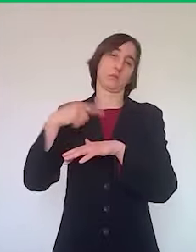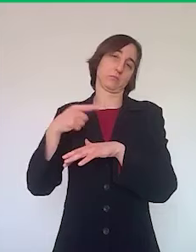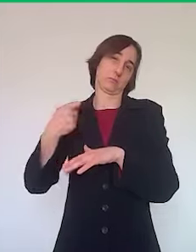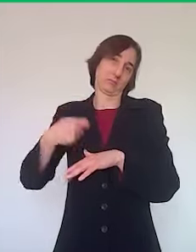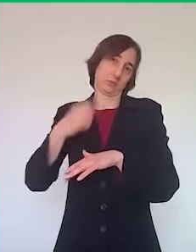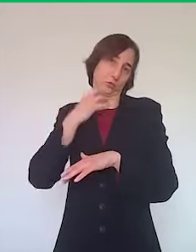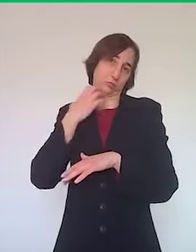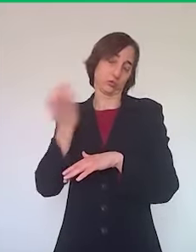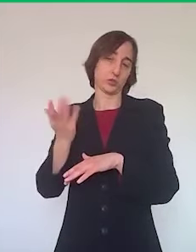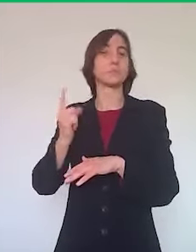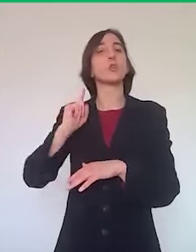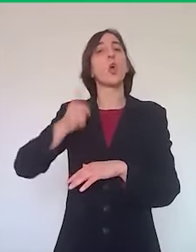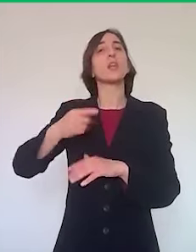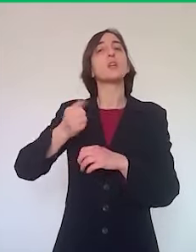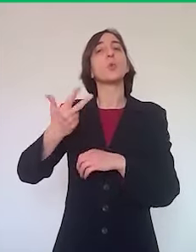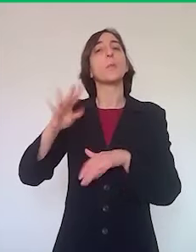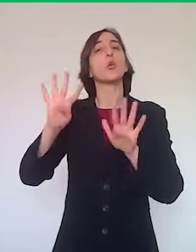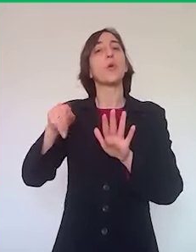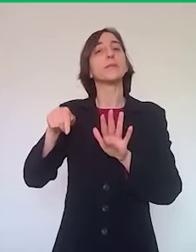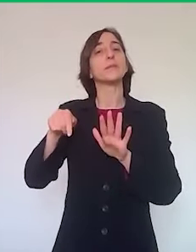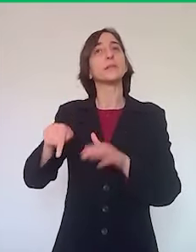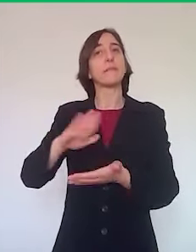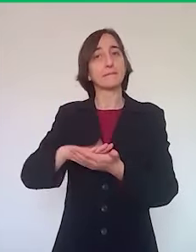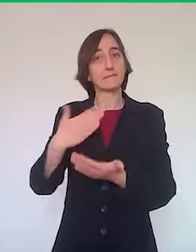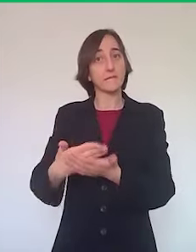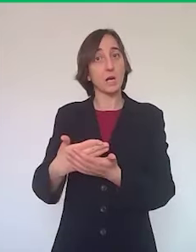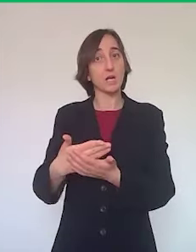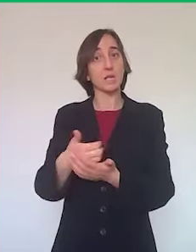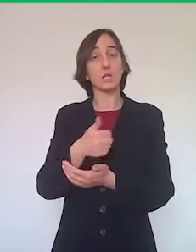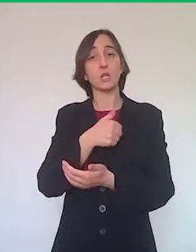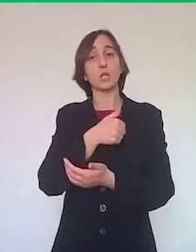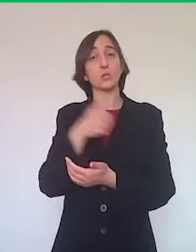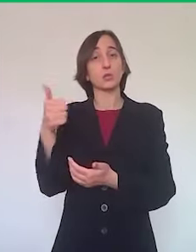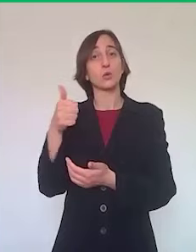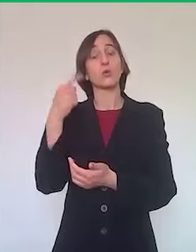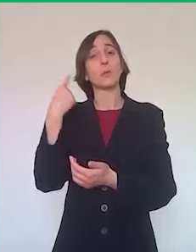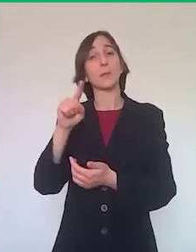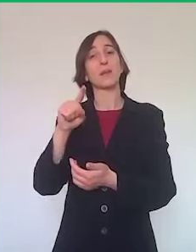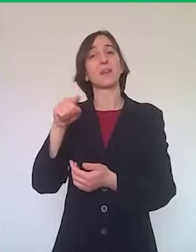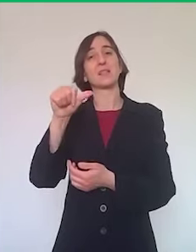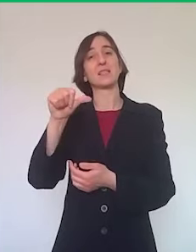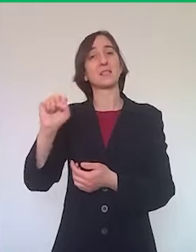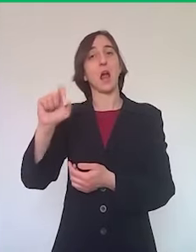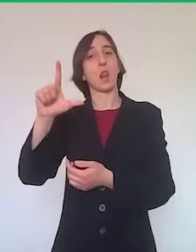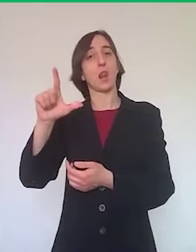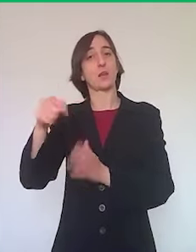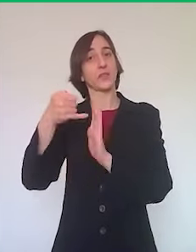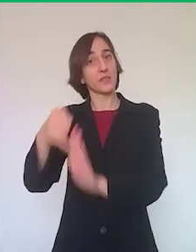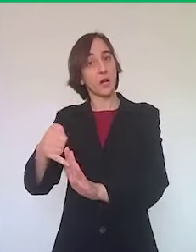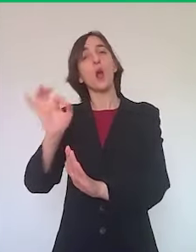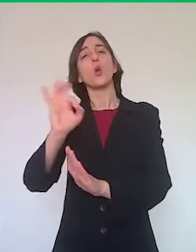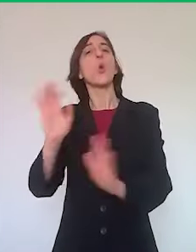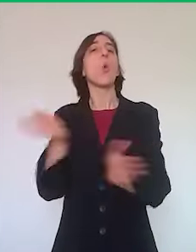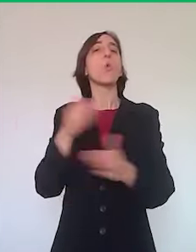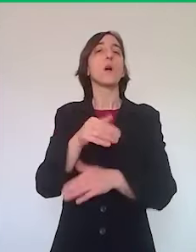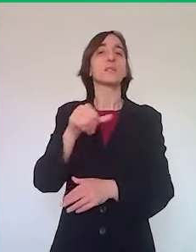9, valga esclusivamente per le richieste di sal finale o per tutti i sal presentati, perché dice